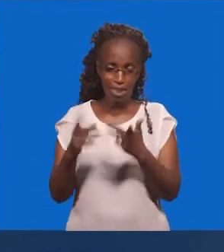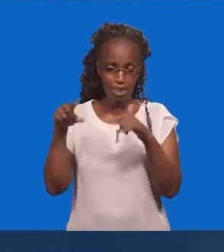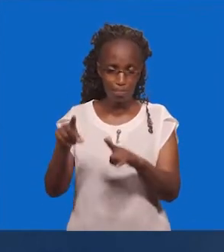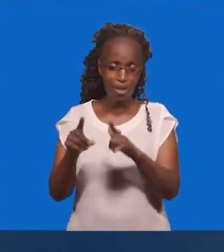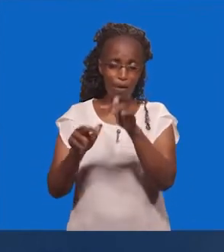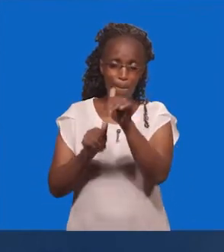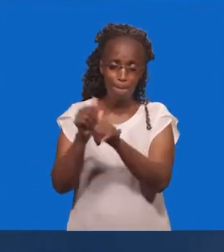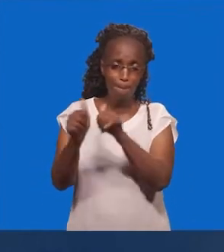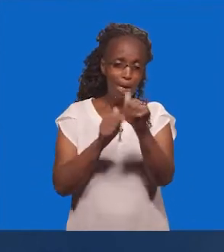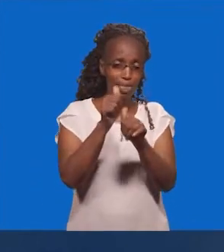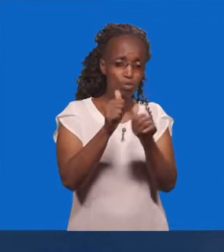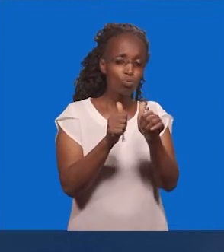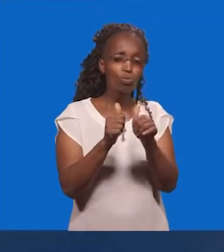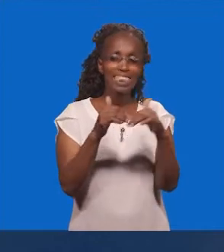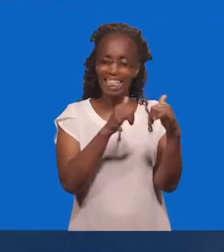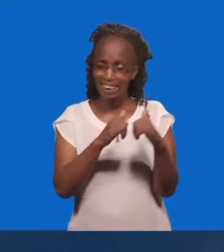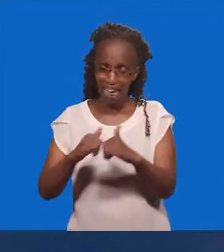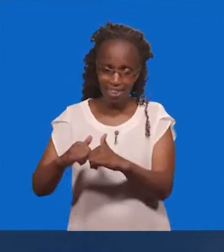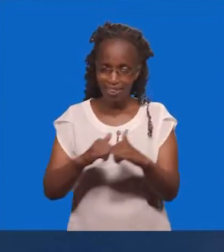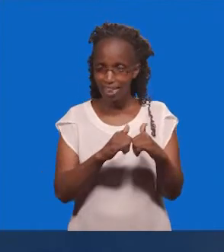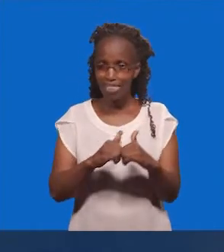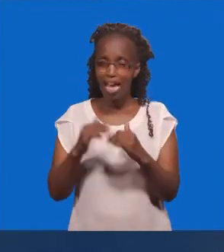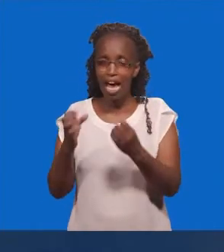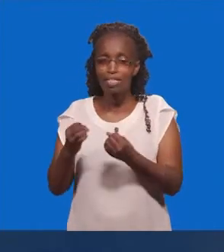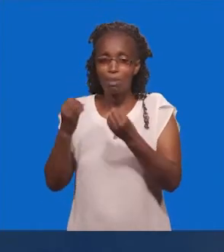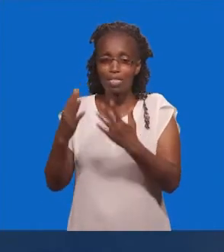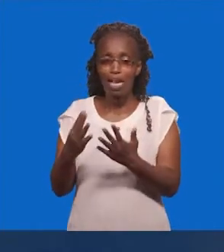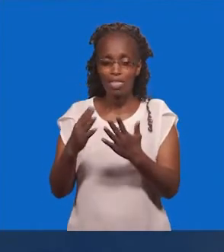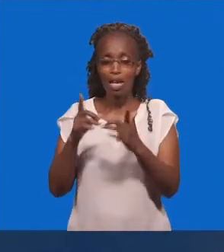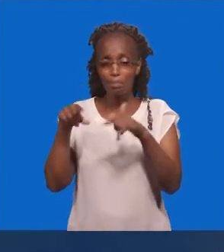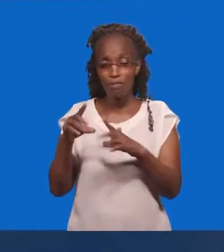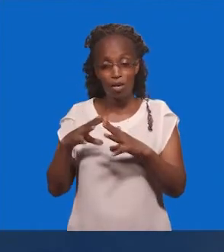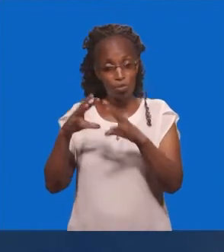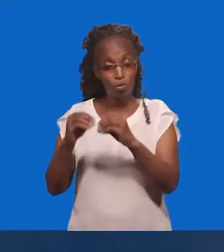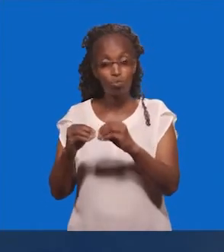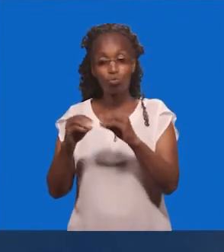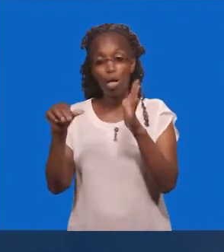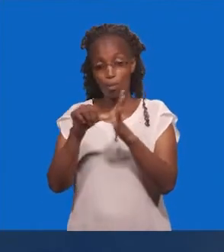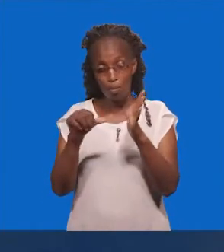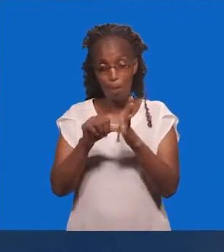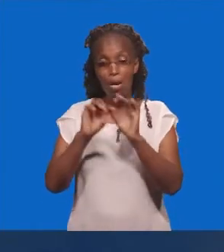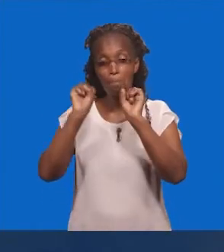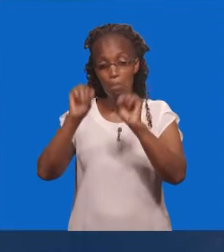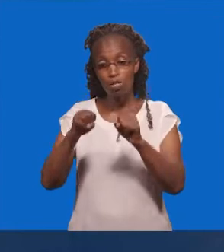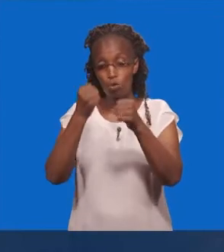Atakama Anapitia Manjaribu Ya Inangani Atakama Nichangamoto Zainangani Nitaweza Kumuokua